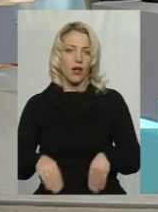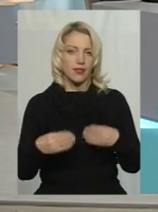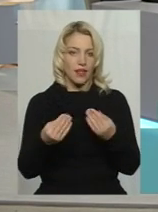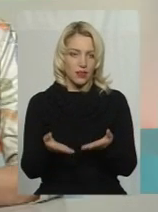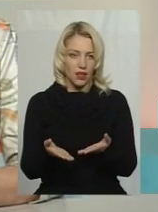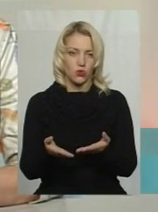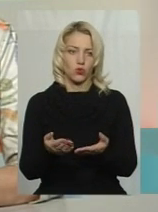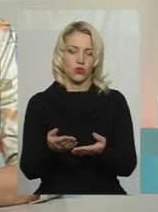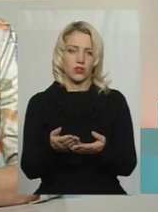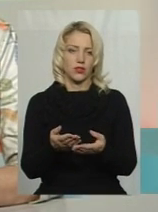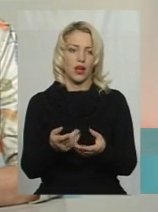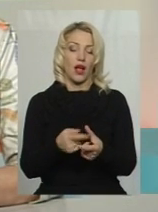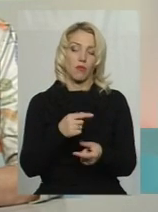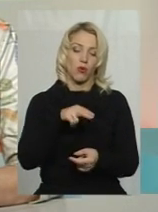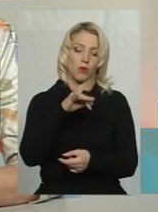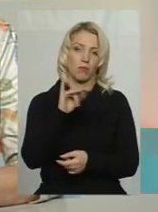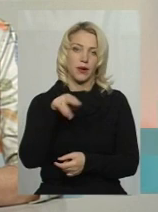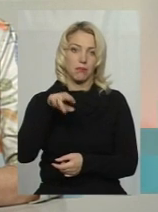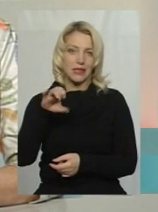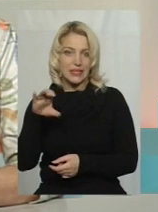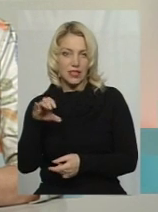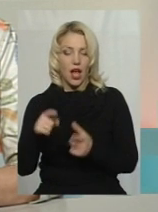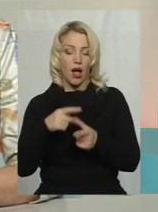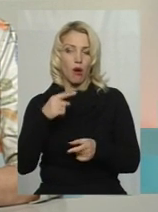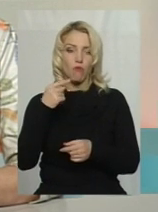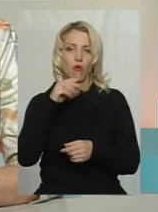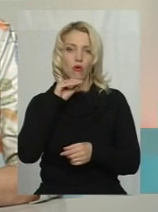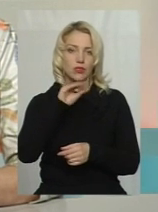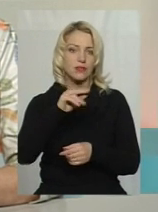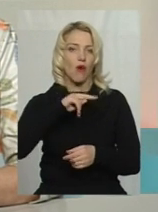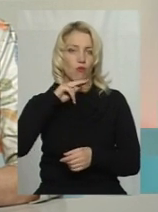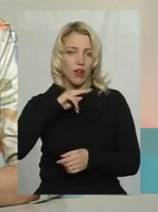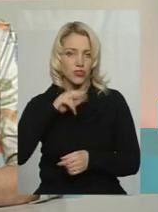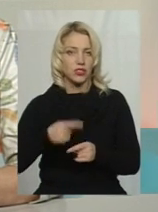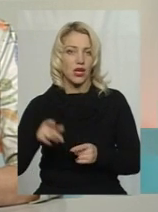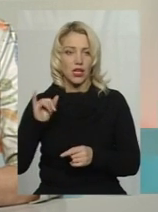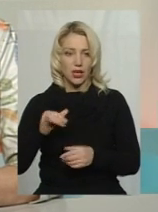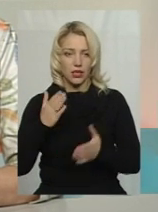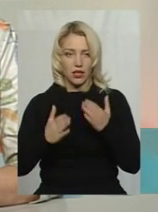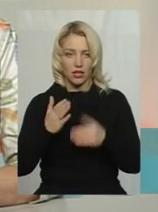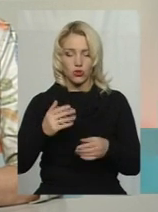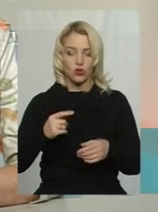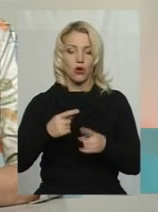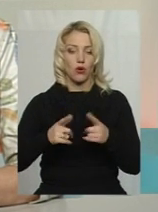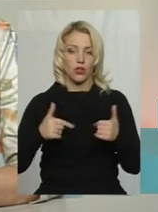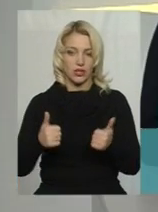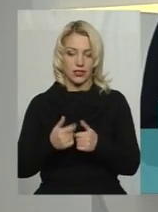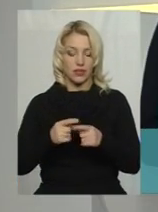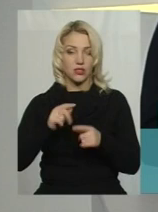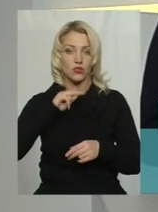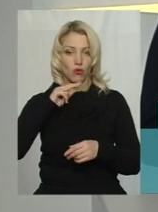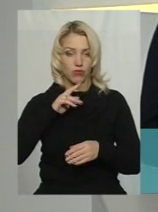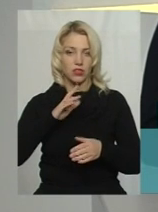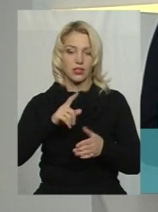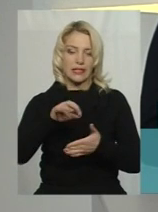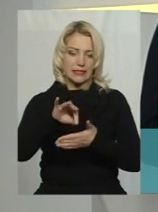або припис, або усне зауваження. Якщо підрядна організація ці зауваження зразу усуває,